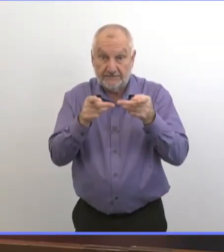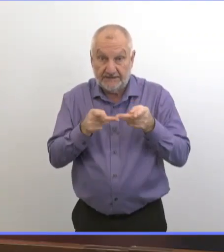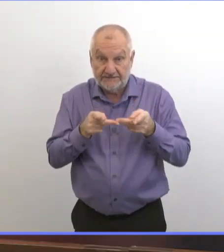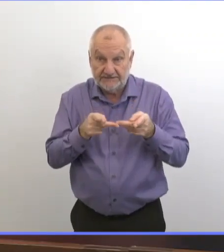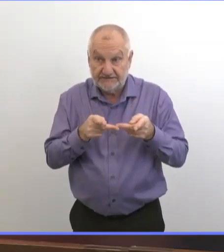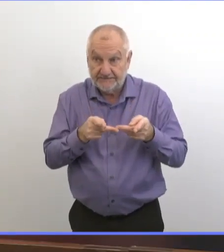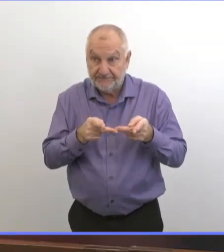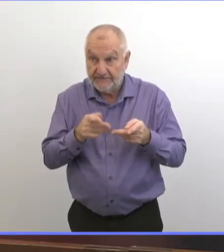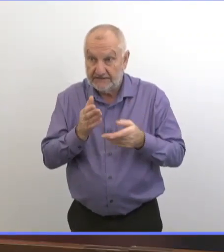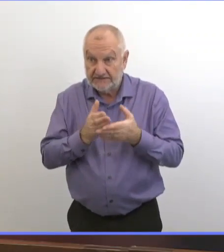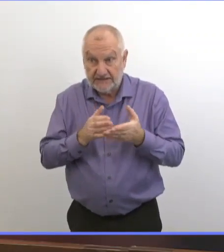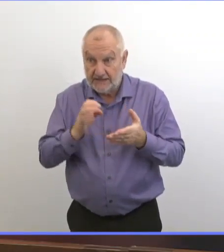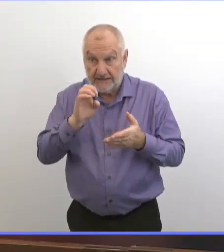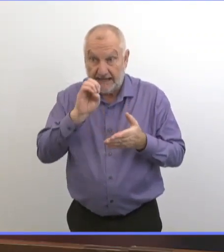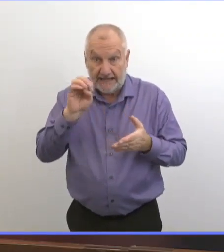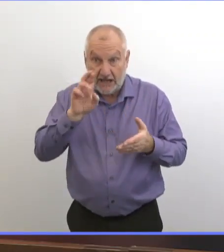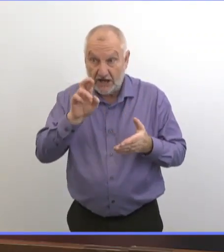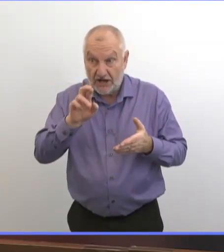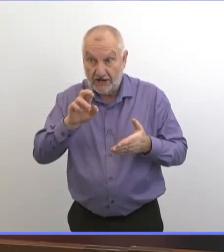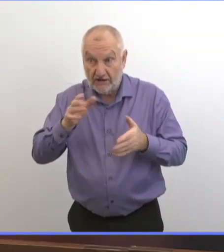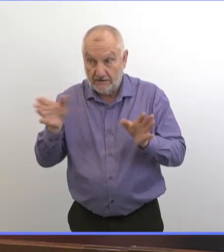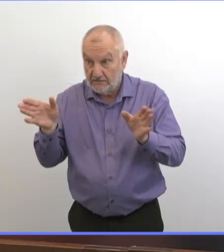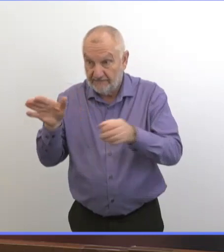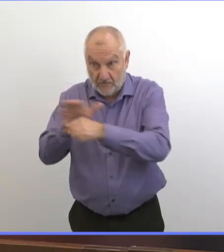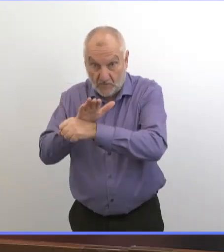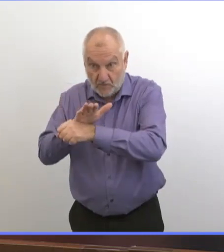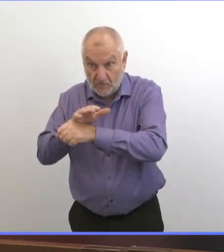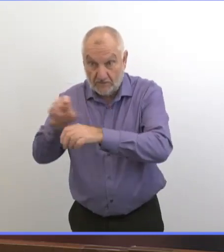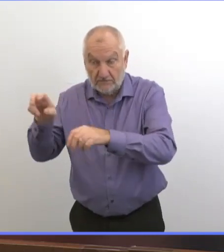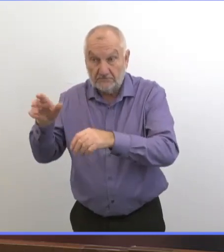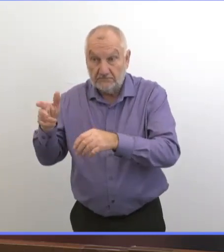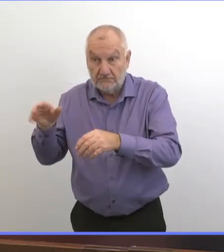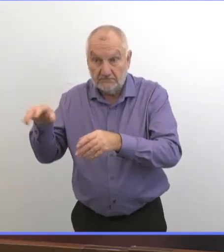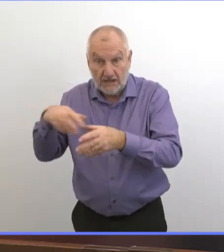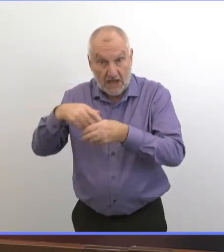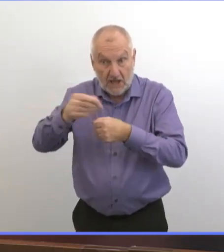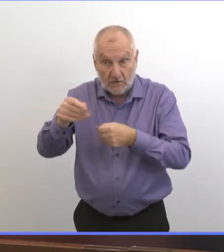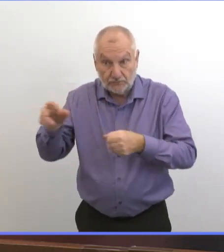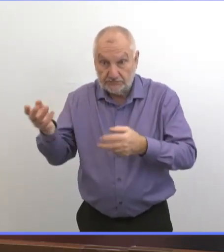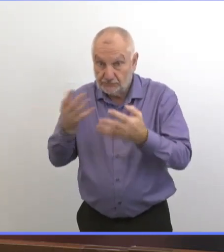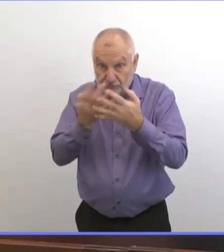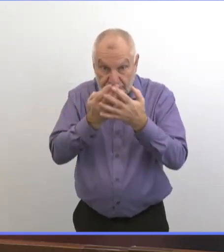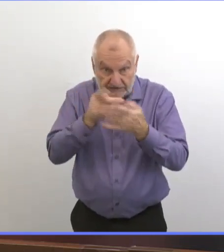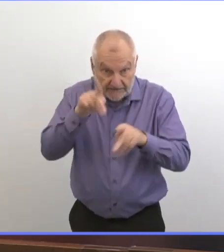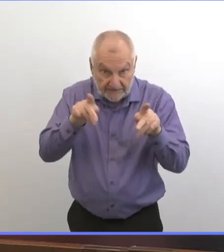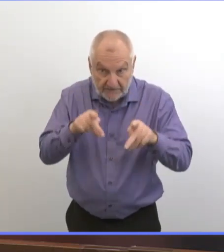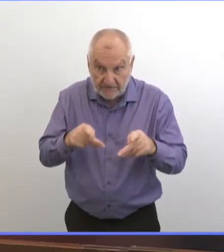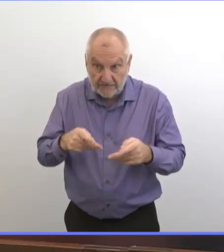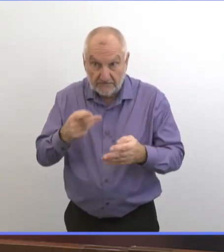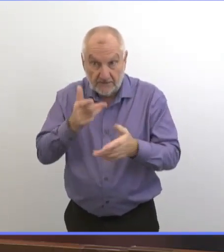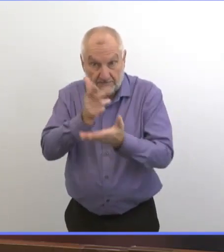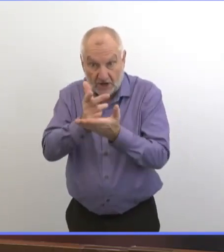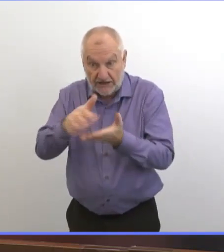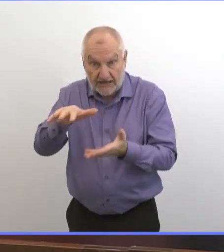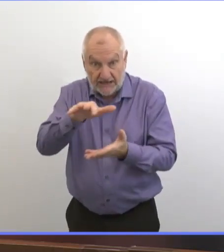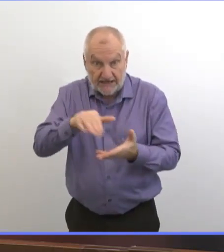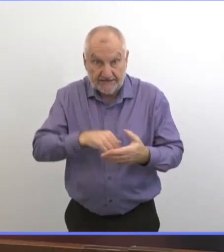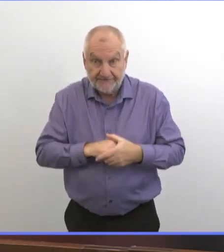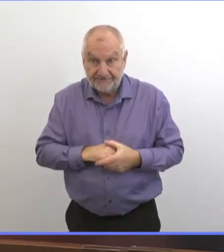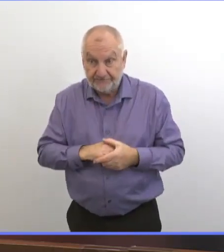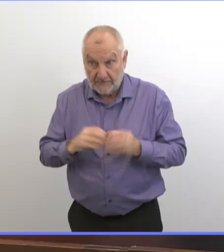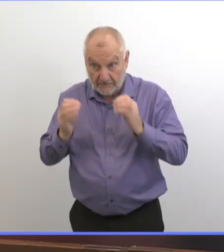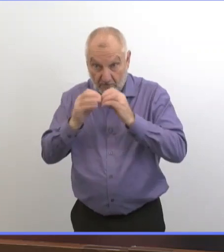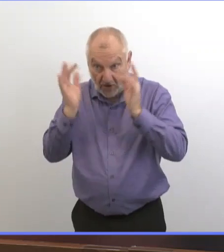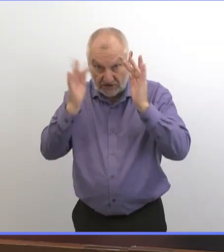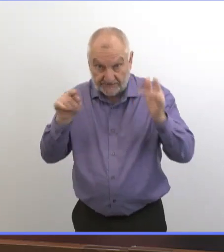'urgence font du triage dans les stationnements. Je n'ai pas de renseignements à ce sujet. La NET pourra peut-être donner plus de détails. Je ne suis